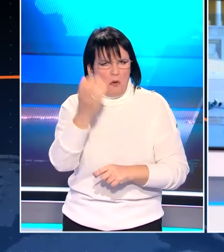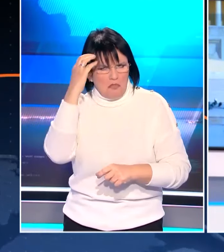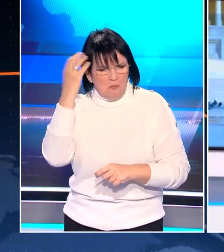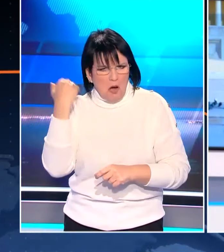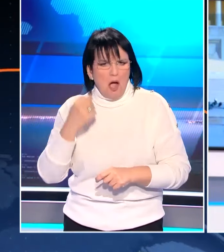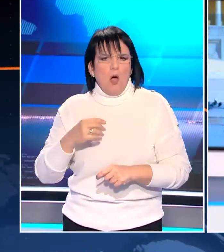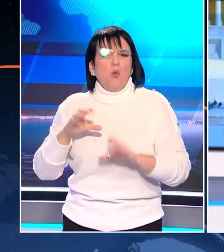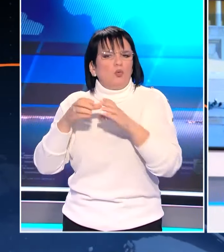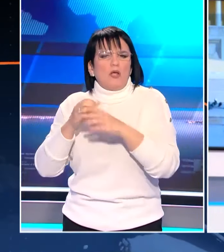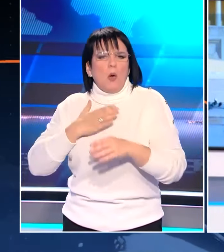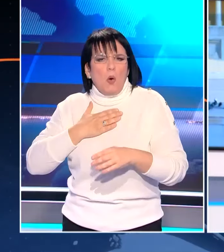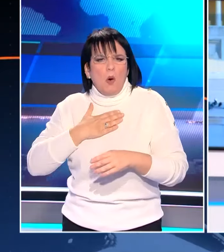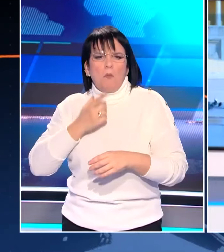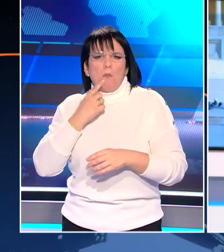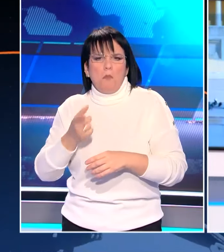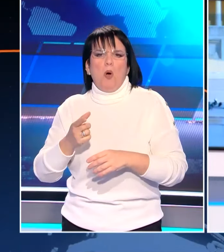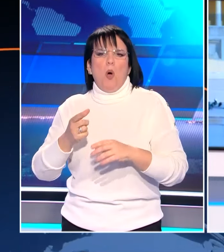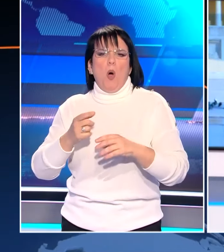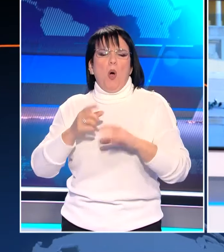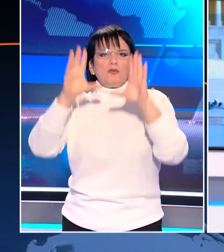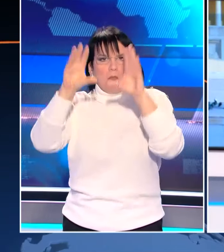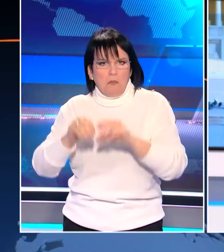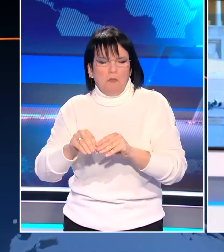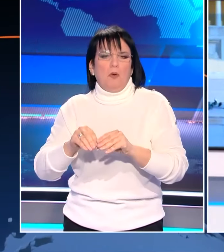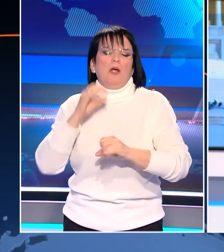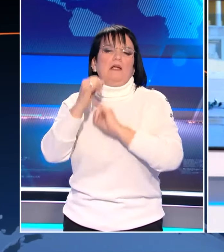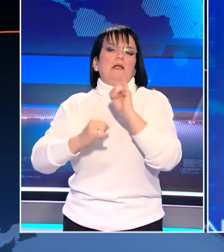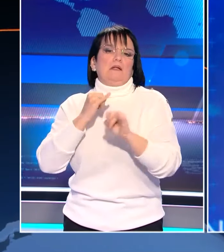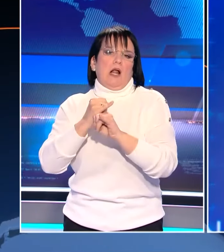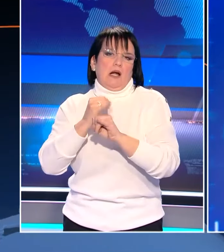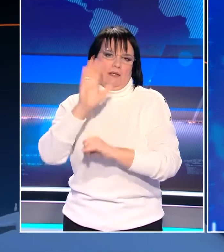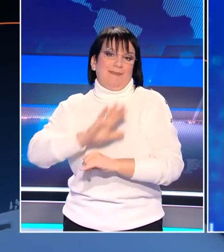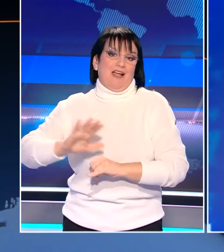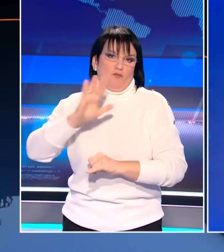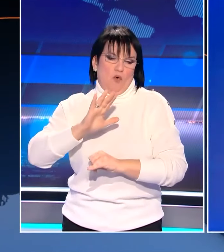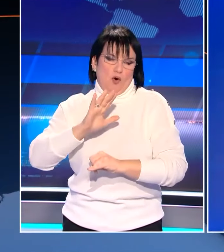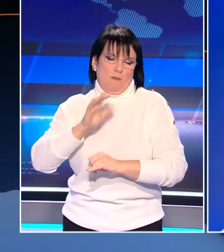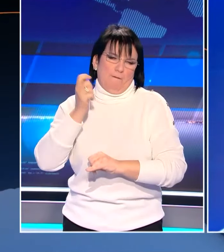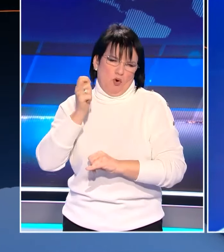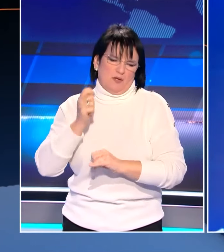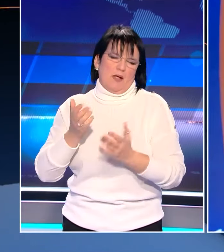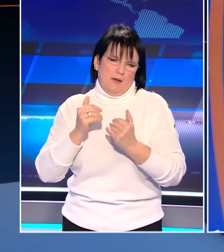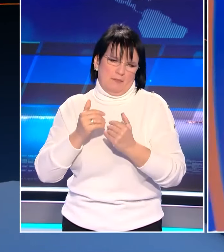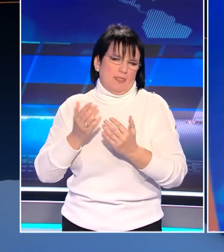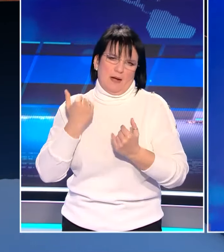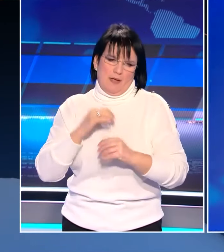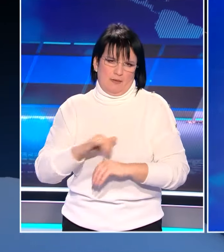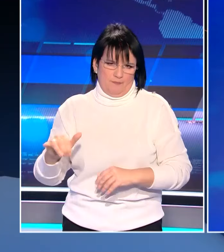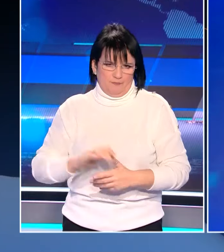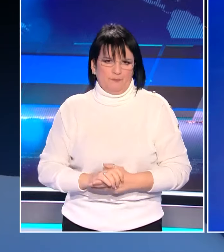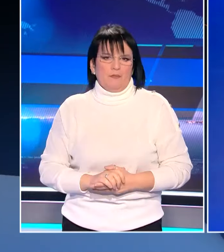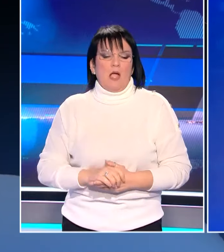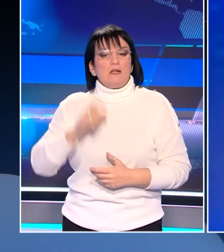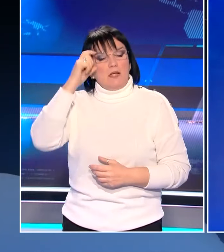Ούτε ακούσαμε να κατεβαίνει πλατφόρμα ολόκληρη πολιτική. Εχμηρή ήταν η ομιλία του Αντώνη Σαμαρά στη